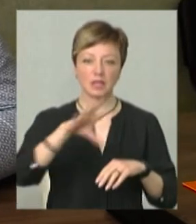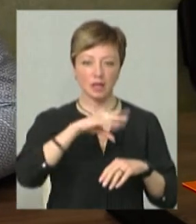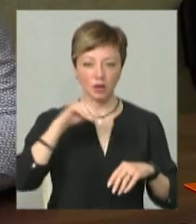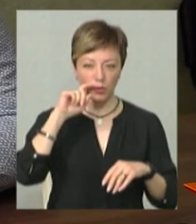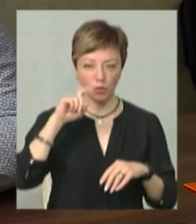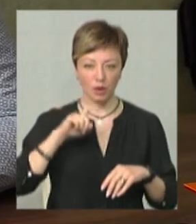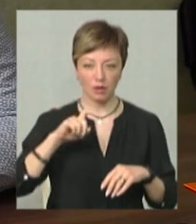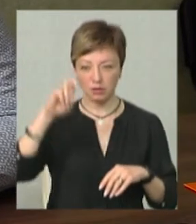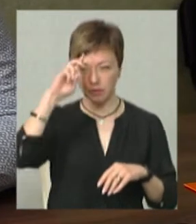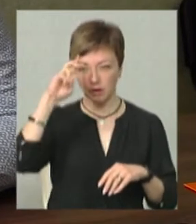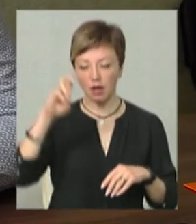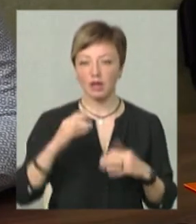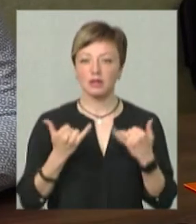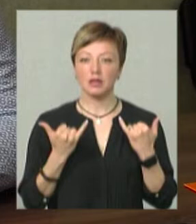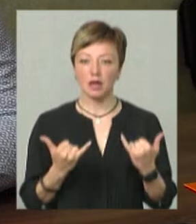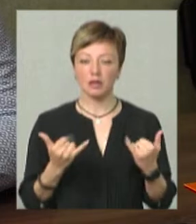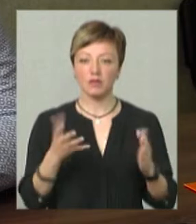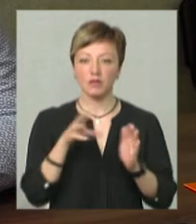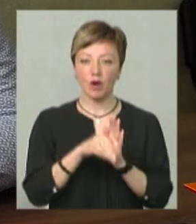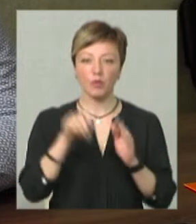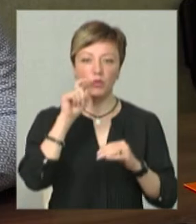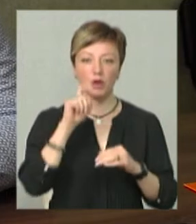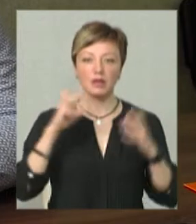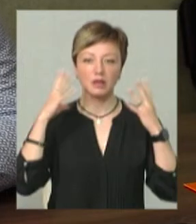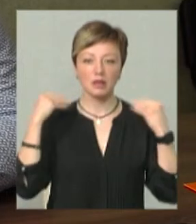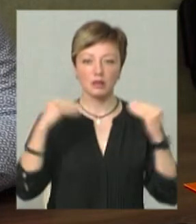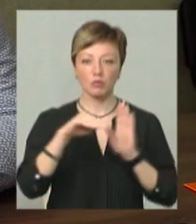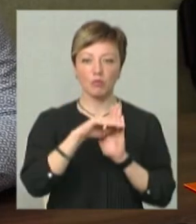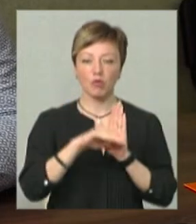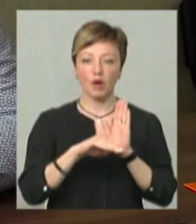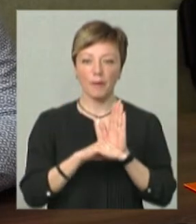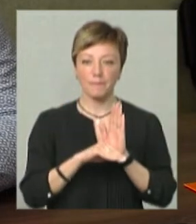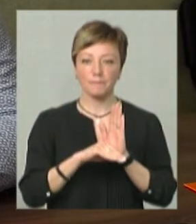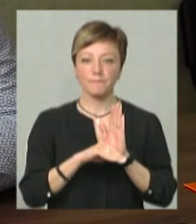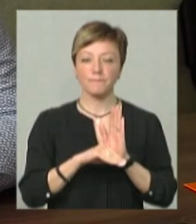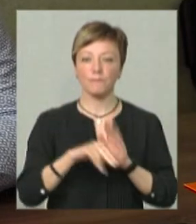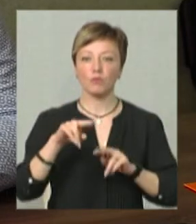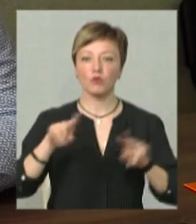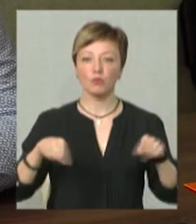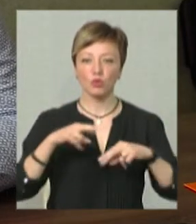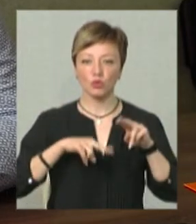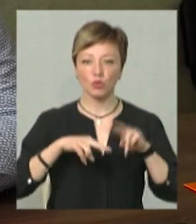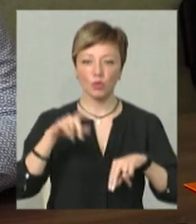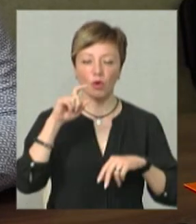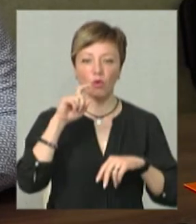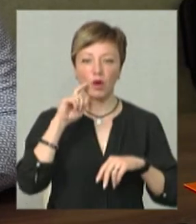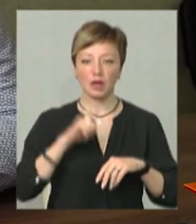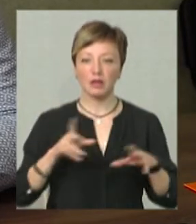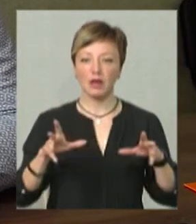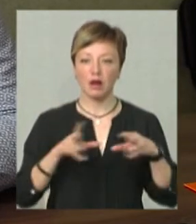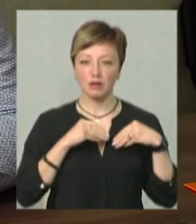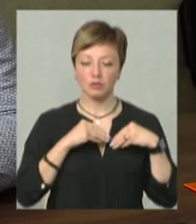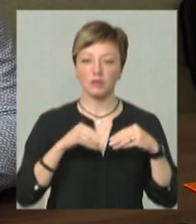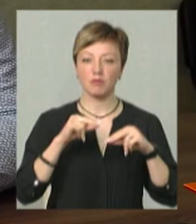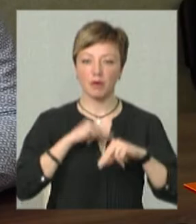На даний час в рамках Україно-Нідерландської програми «Відбудуємо Україну разом» налагоджуючи співпрацю